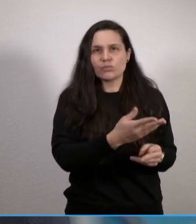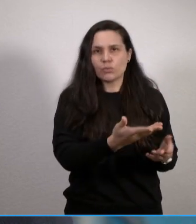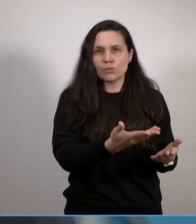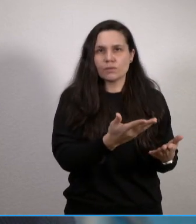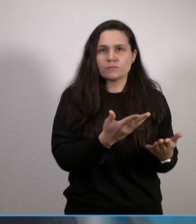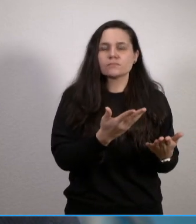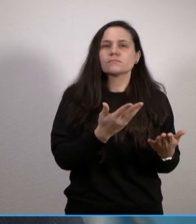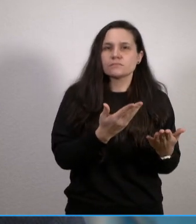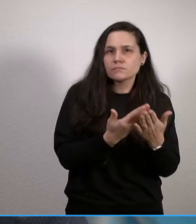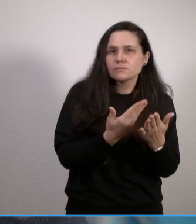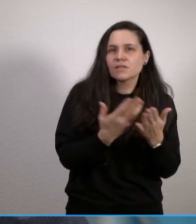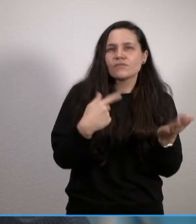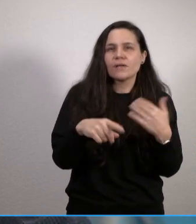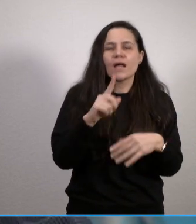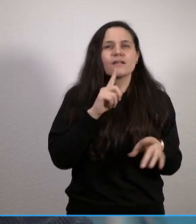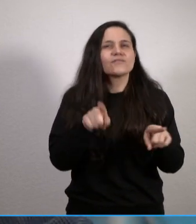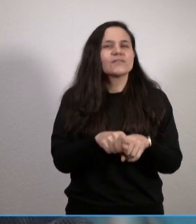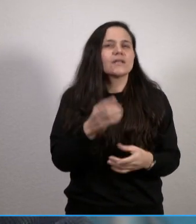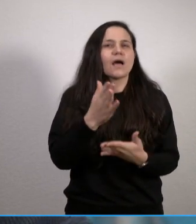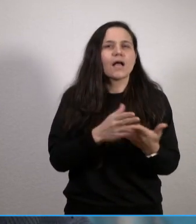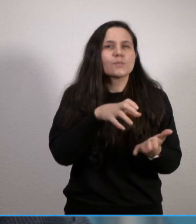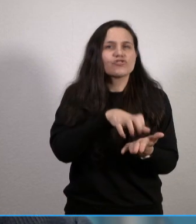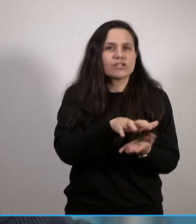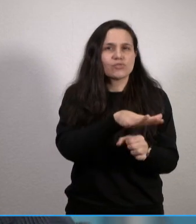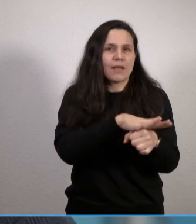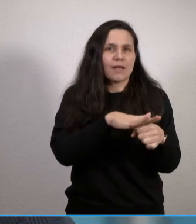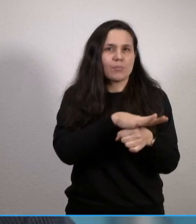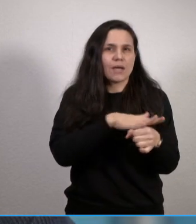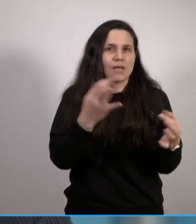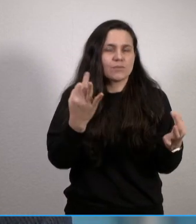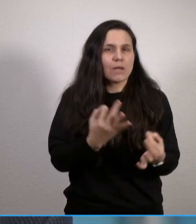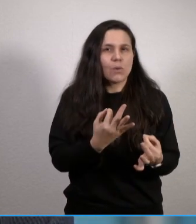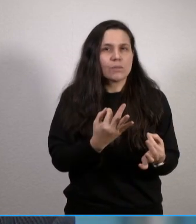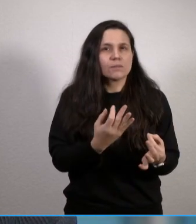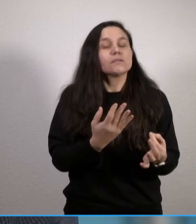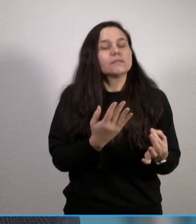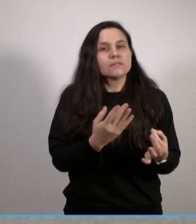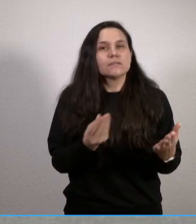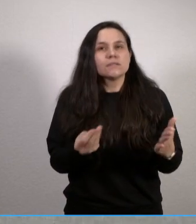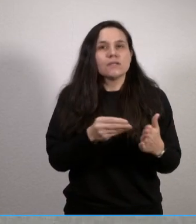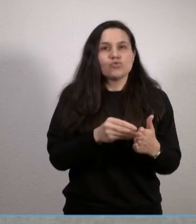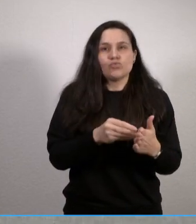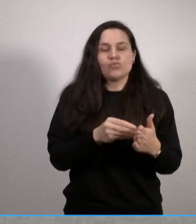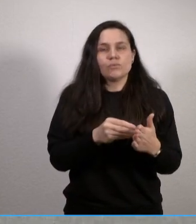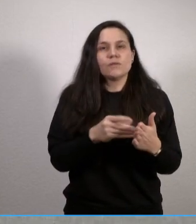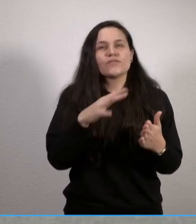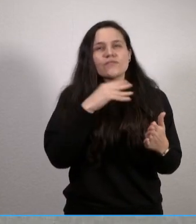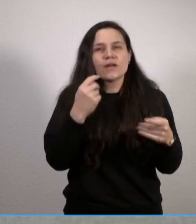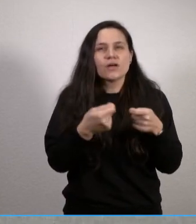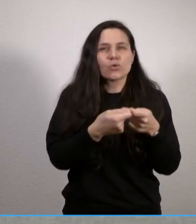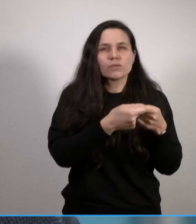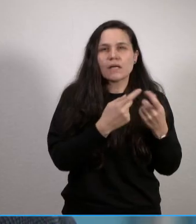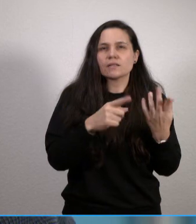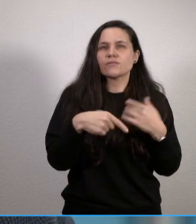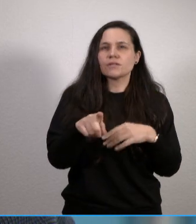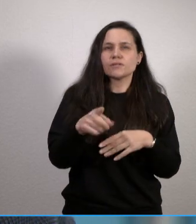halbstationären Bereich, weil Unterkunft muss ja auch gewährleistet sein, und deswegen wurde intensiver Kontakt mit einer ganzen Reihe von Reha